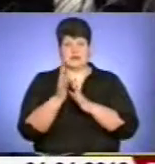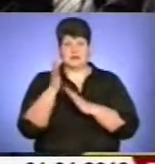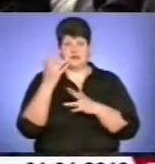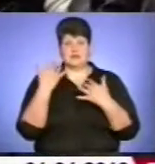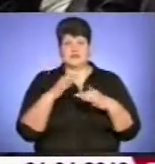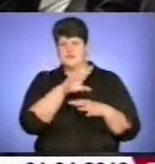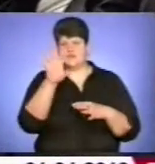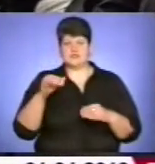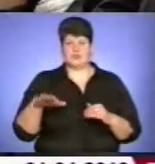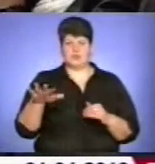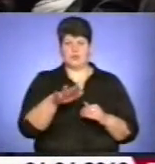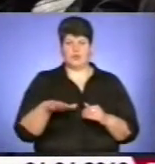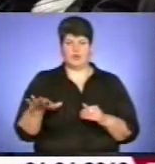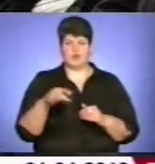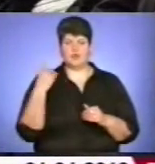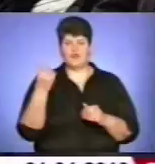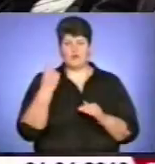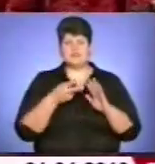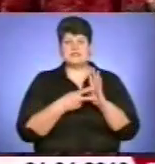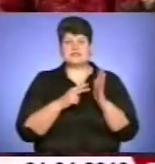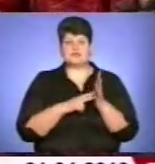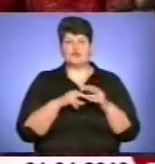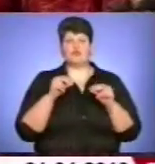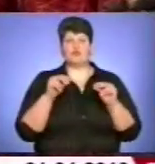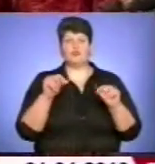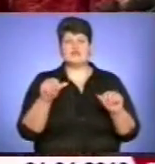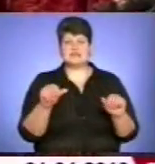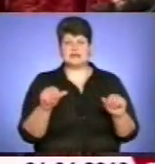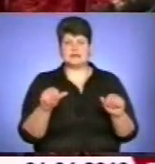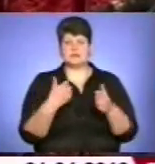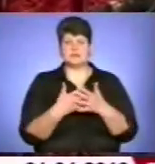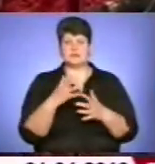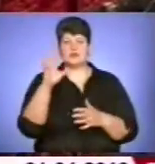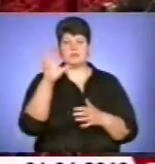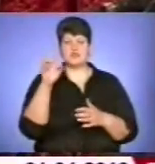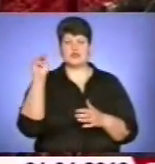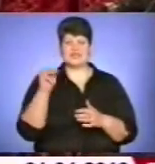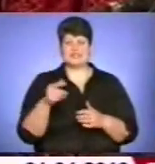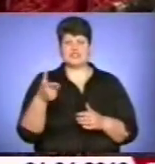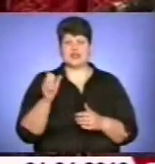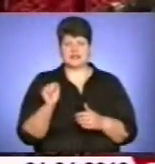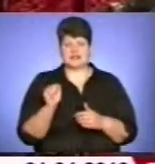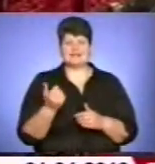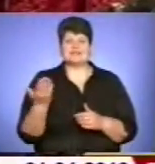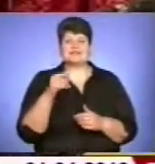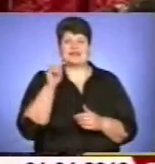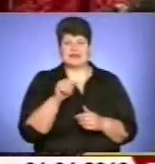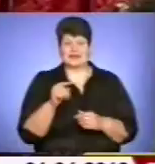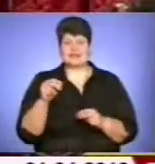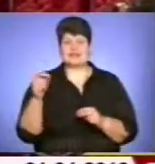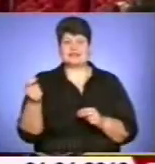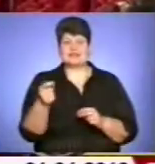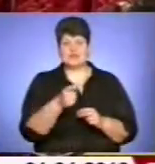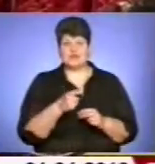усіх площах. В області заплановано посіяти майже 500 тисяч гектарів, з яких зернові і